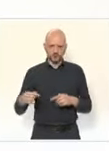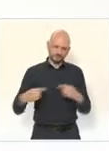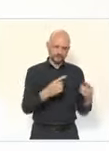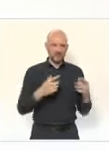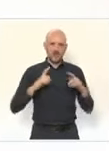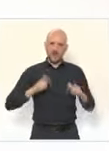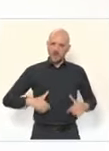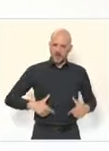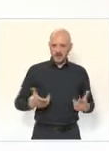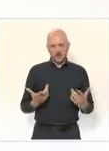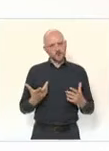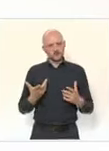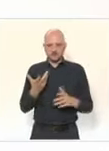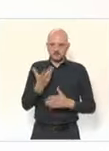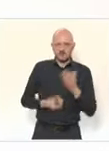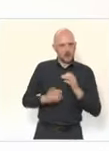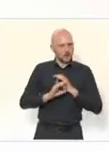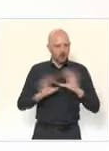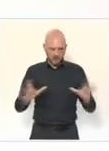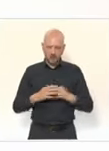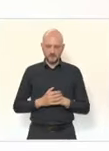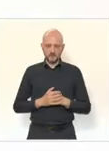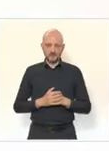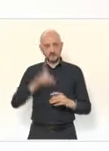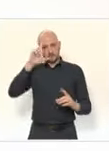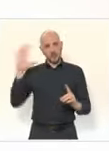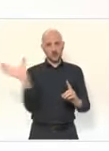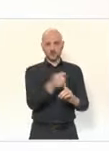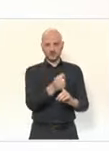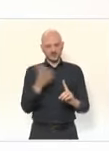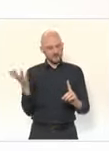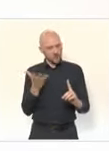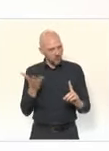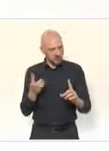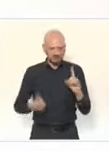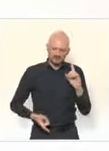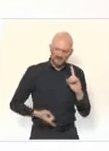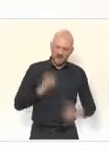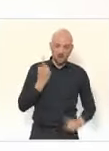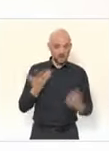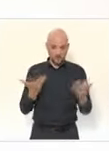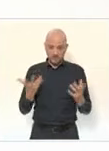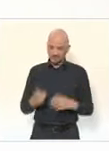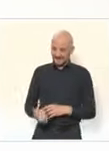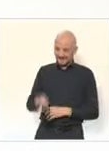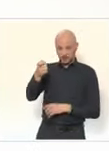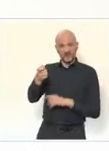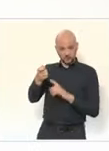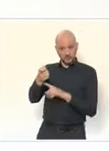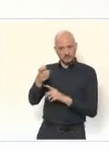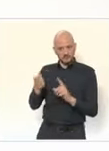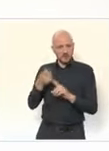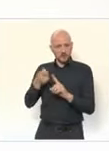élèves qui ne soient pas privés d'école. Le but est fondamental. Ça a été dit. C'est un but éducatif, évidemment, mais aussi